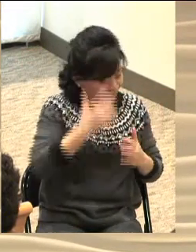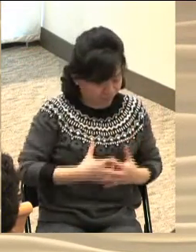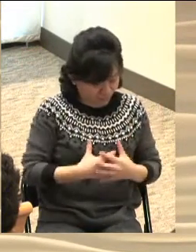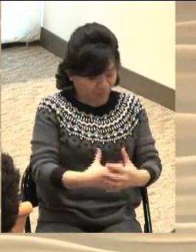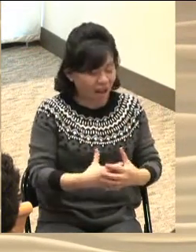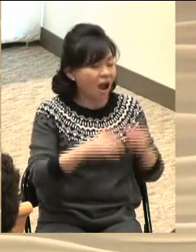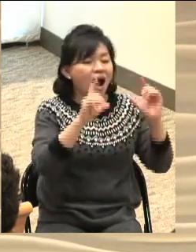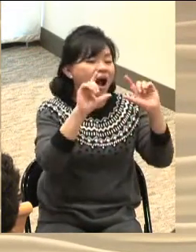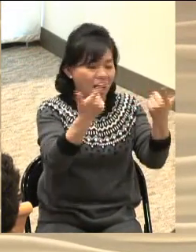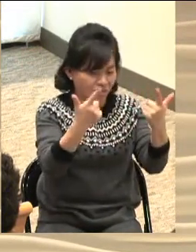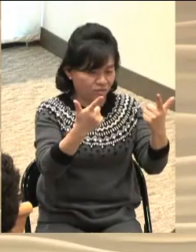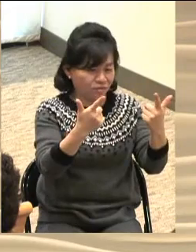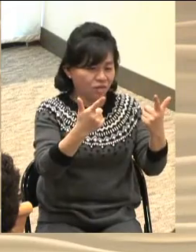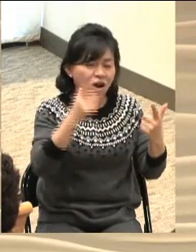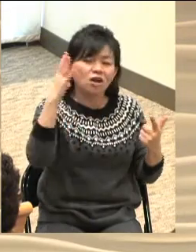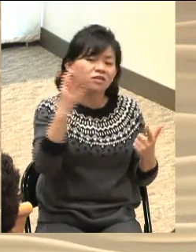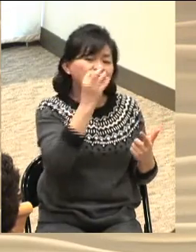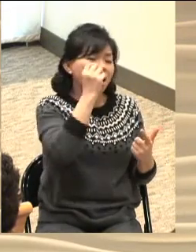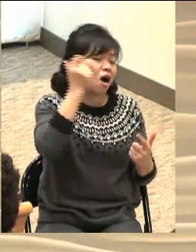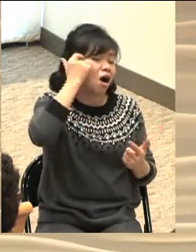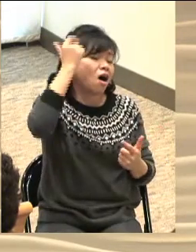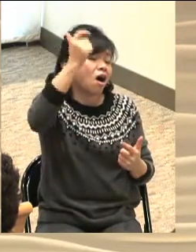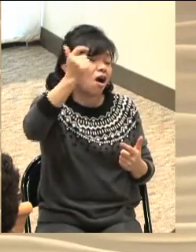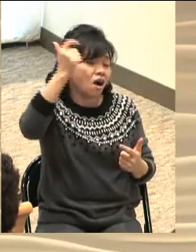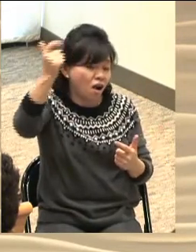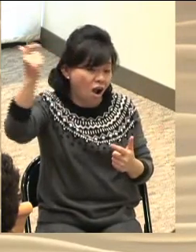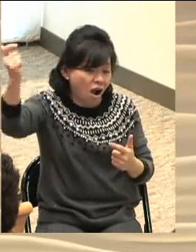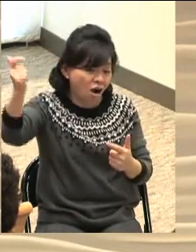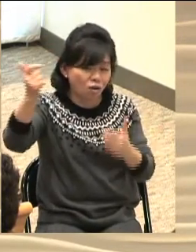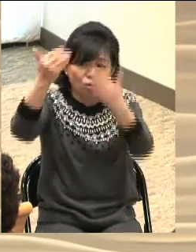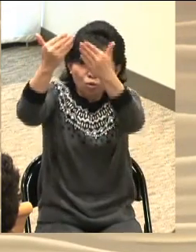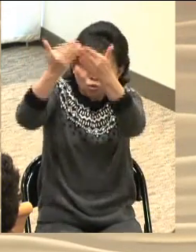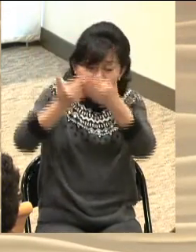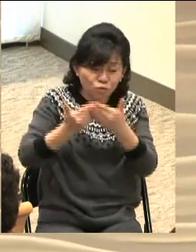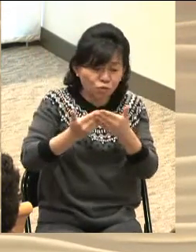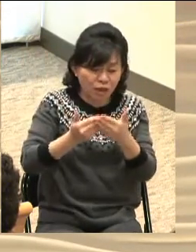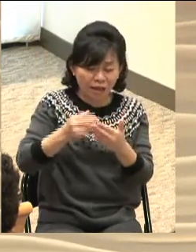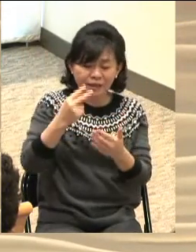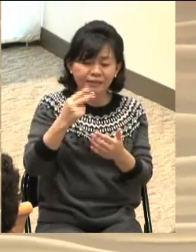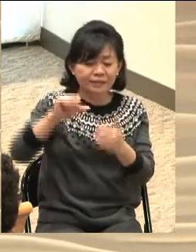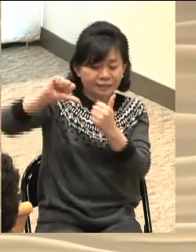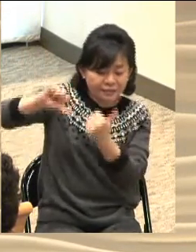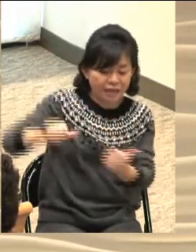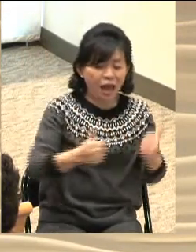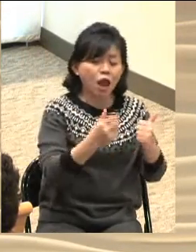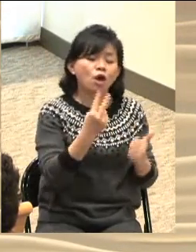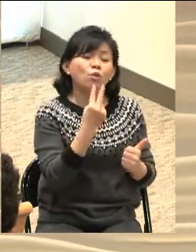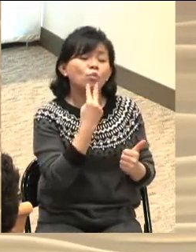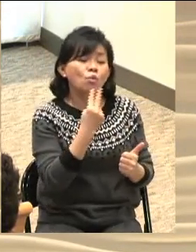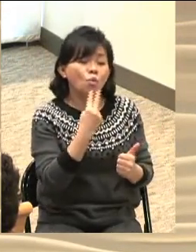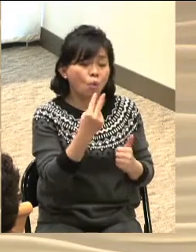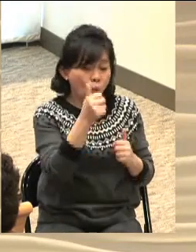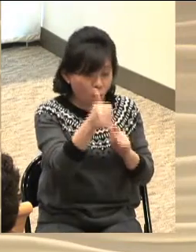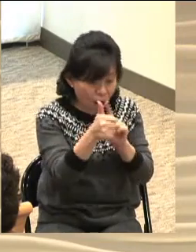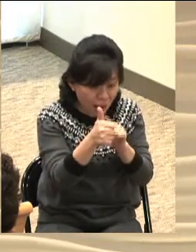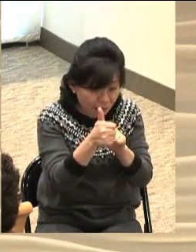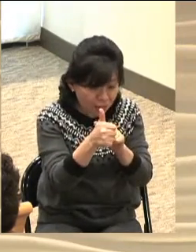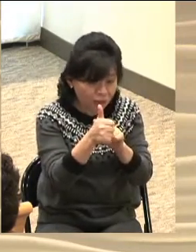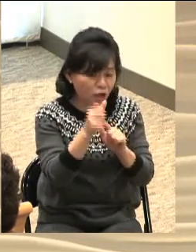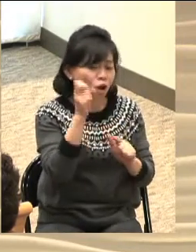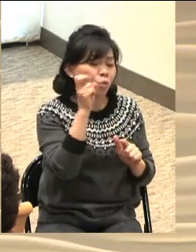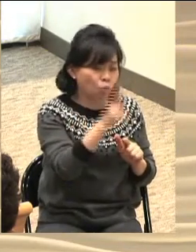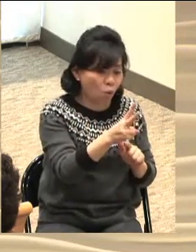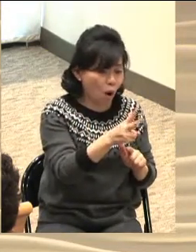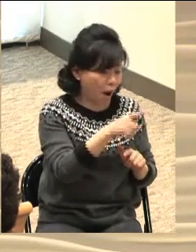그들은 모두 성령의 역사로 말미암아 세례 요한과 그리고 예수 그리스도를 잉태하게 되었습니다